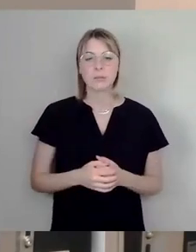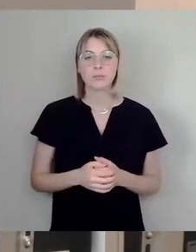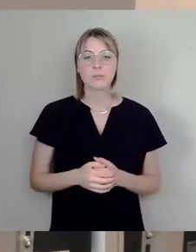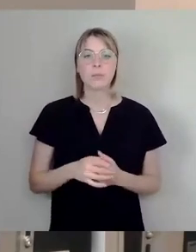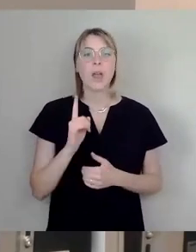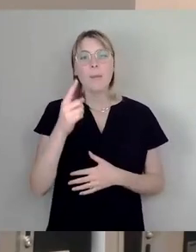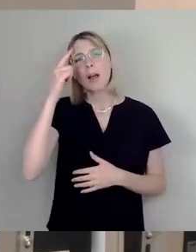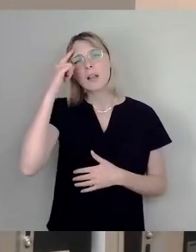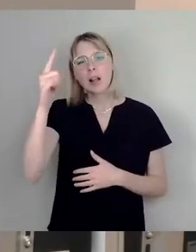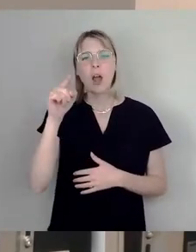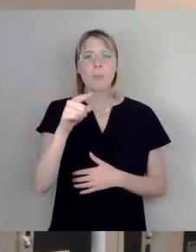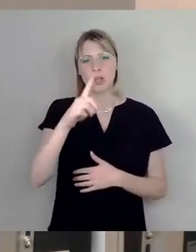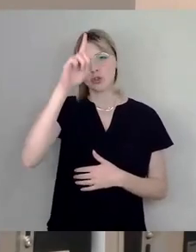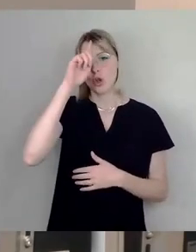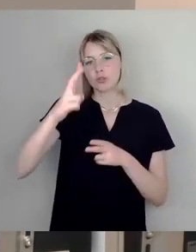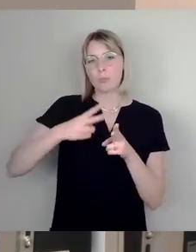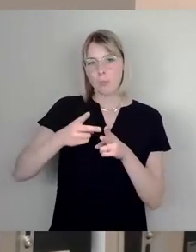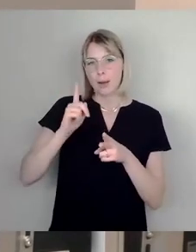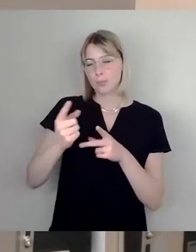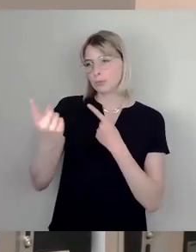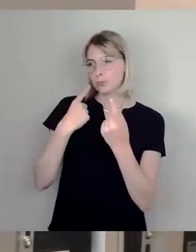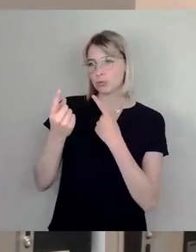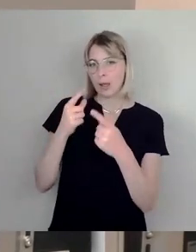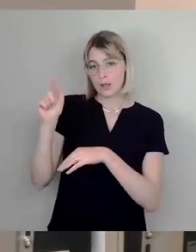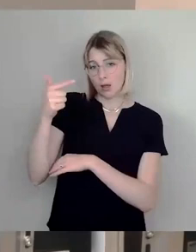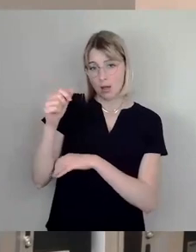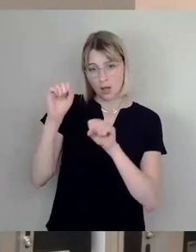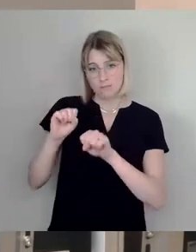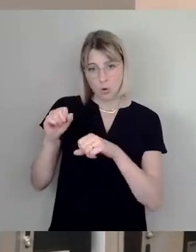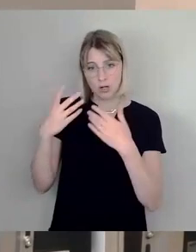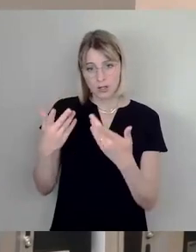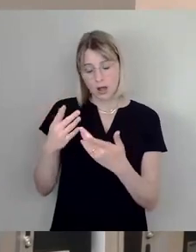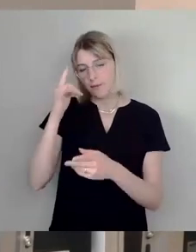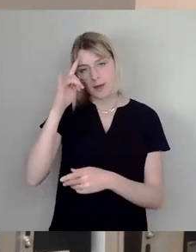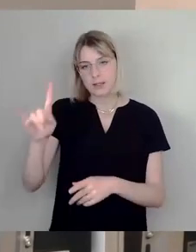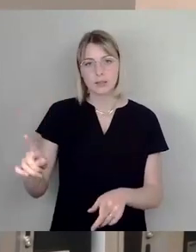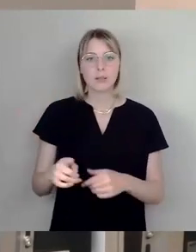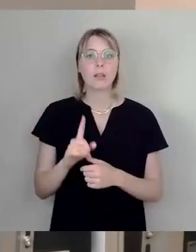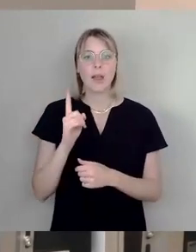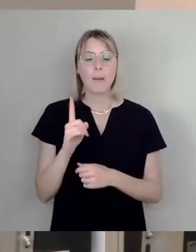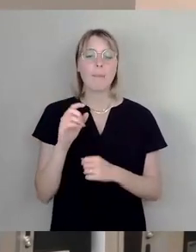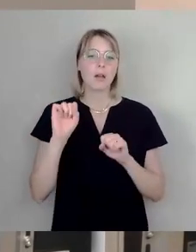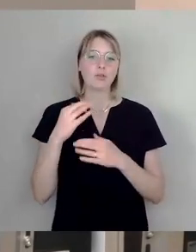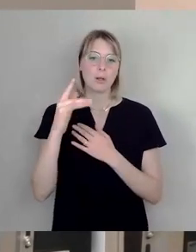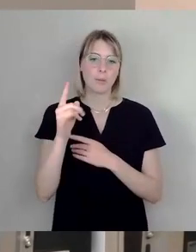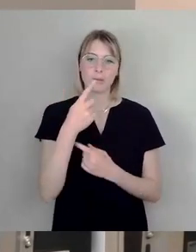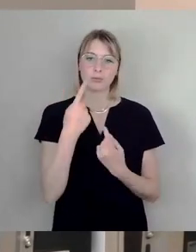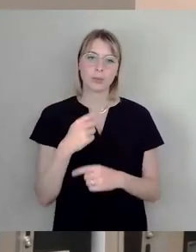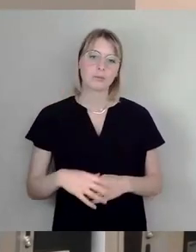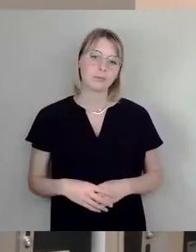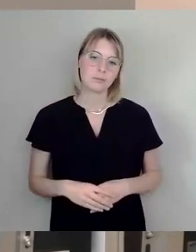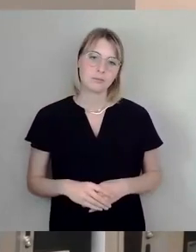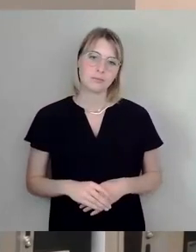da müsste man, glaube ich, dann mit der Deutschen Bahn reden, ob die da eine Kamera dulden. Aber das können wir dann bilateral besprechen. Sehr gut.